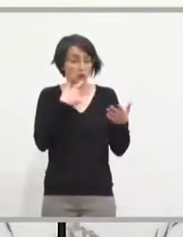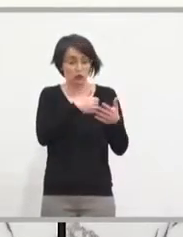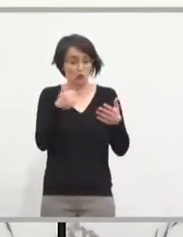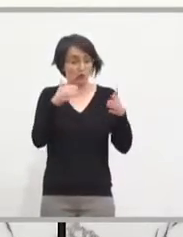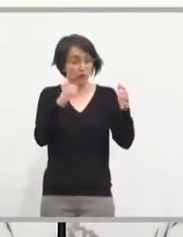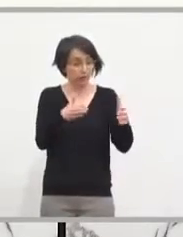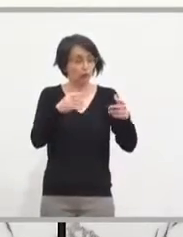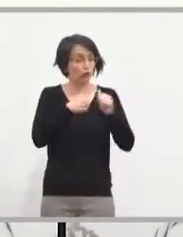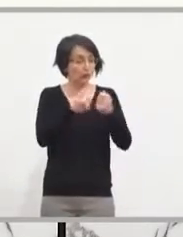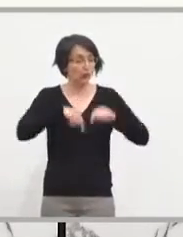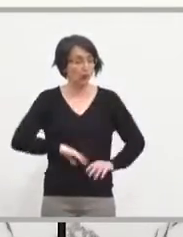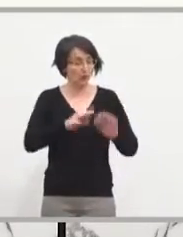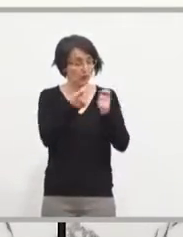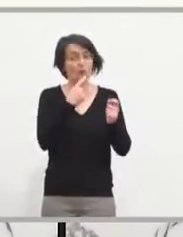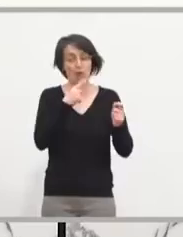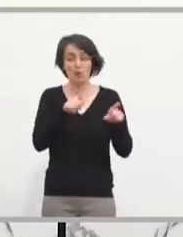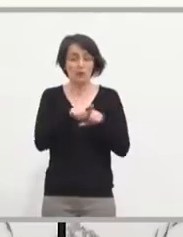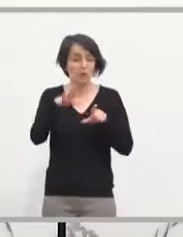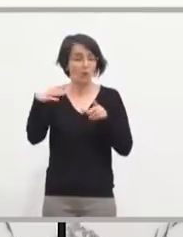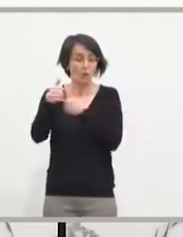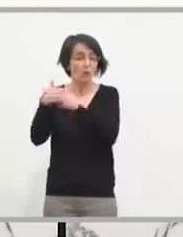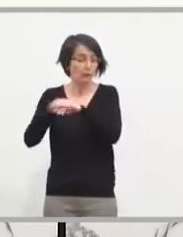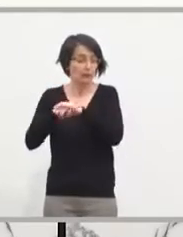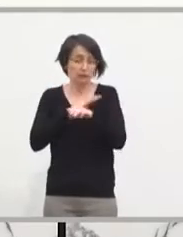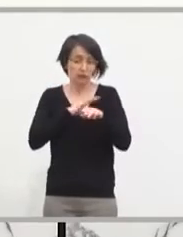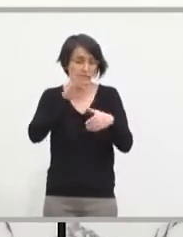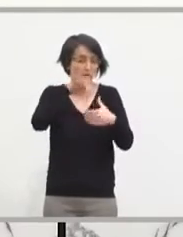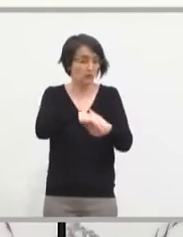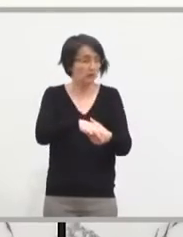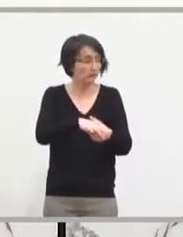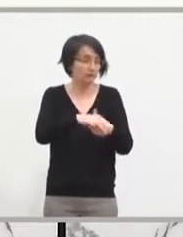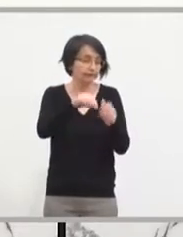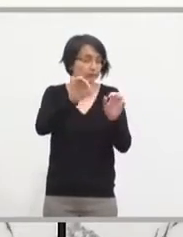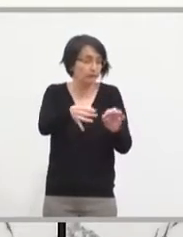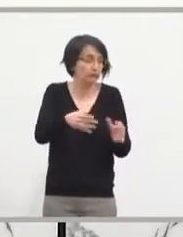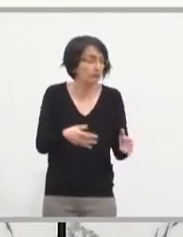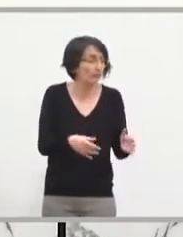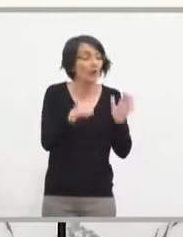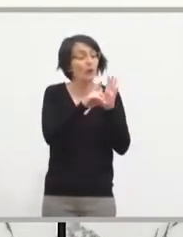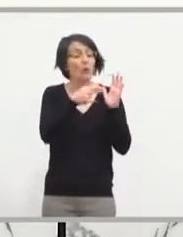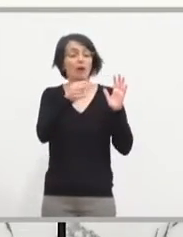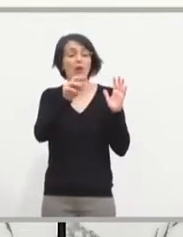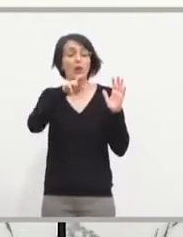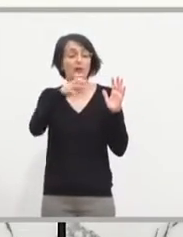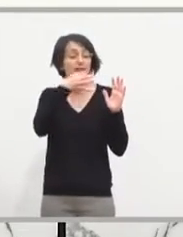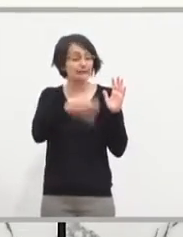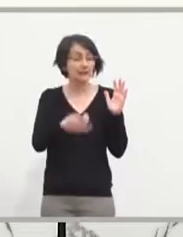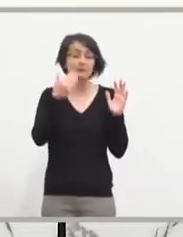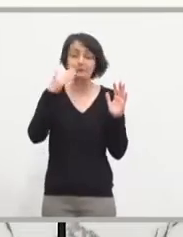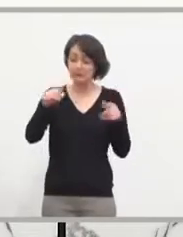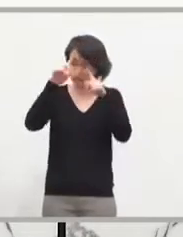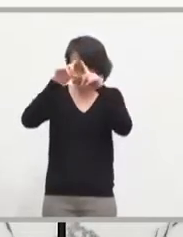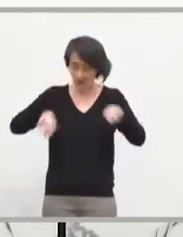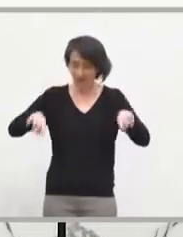gouvernement. Et donc, la loi d'autre s'exprime et dit la chose suivante. S'il y a un désaccord, bien, l'ensemble des